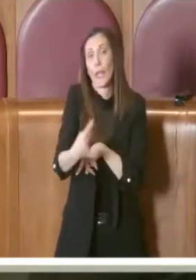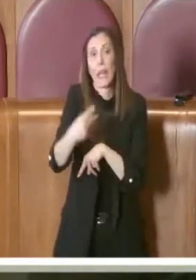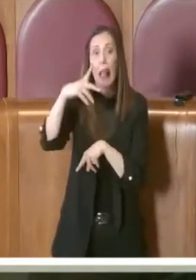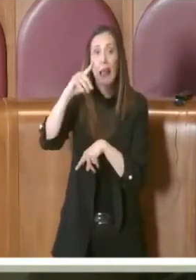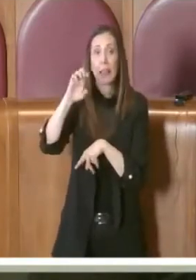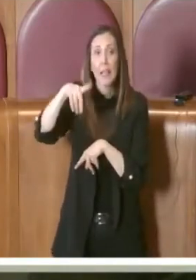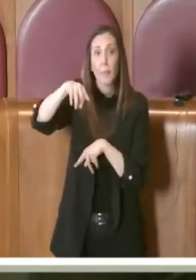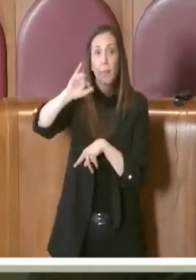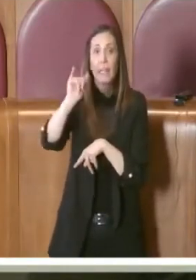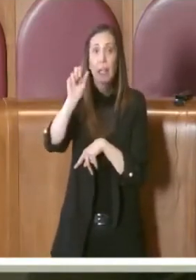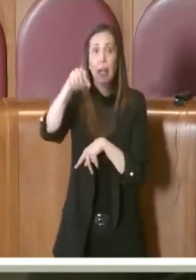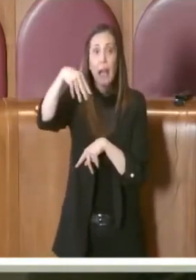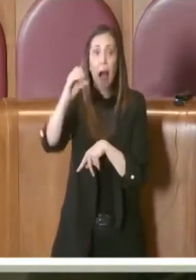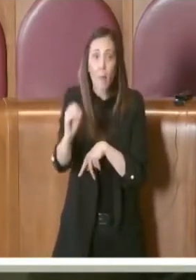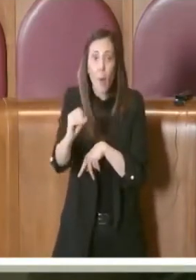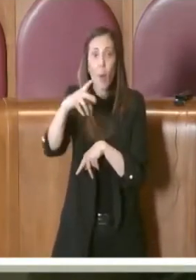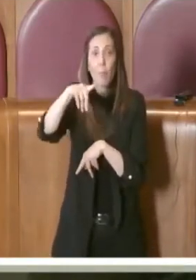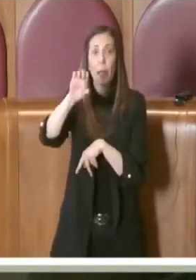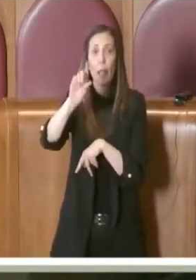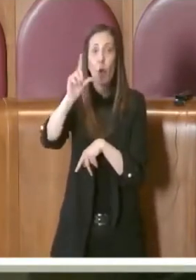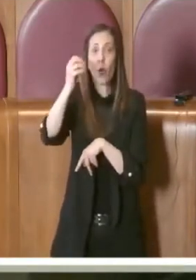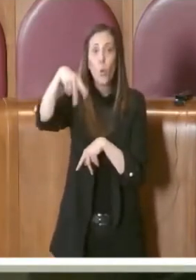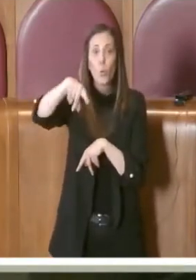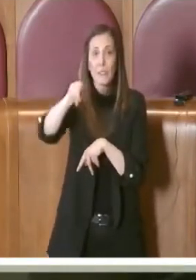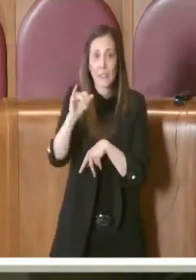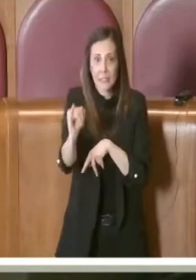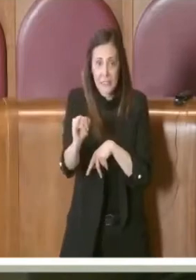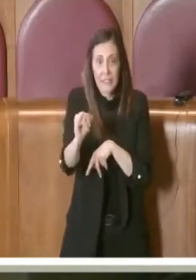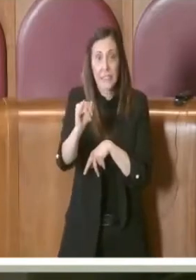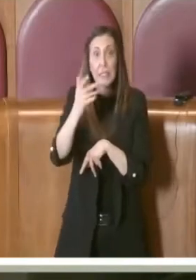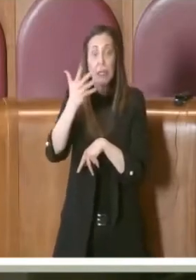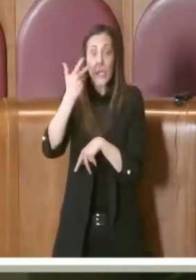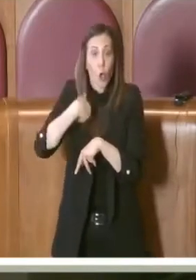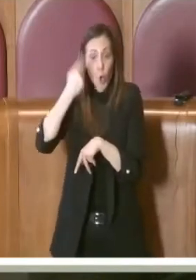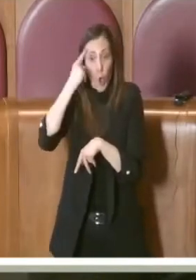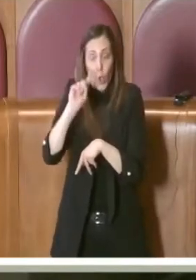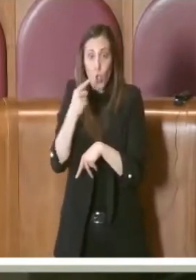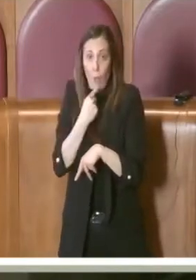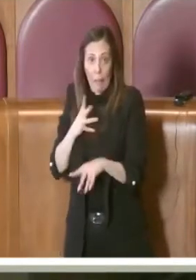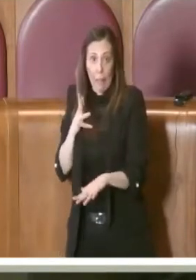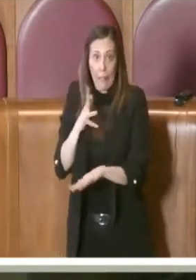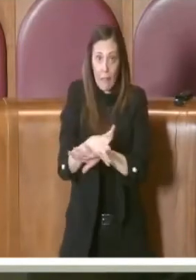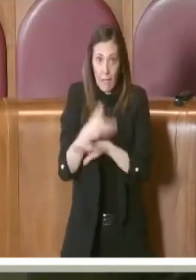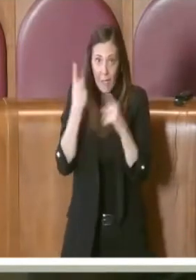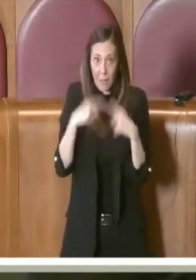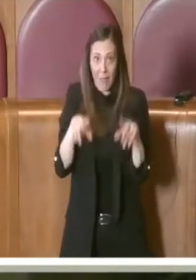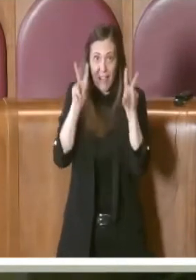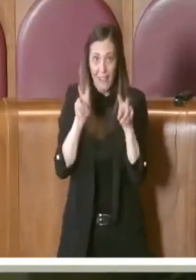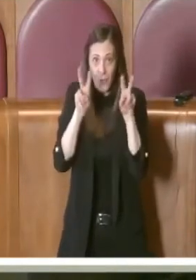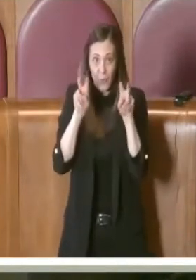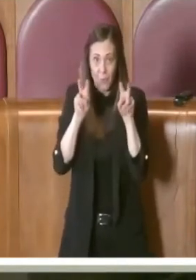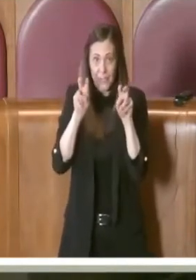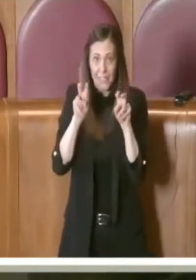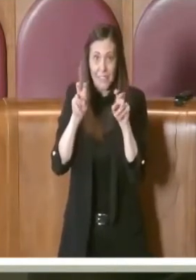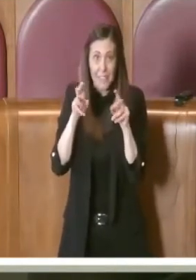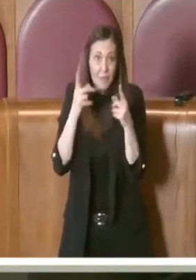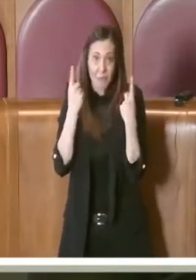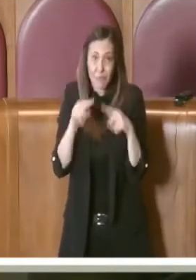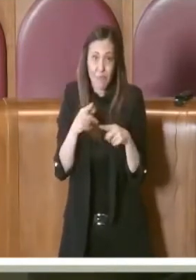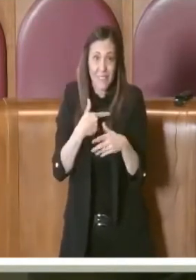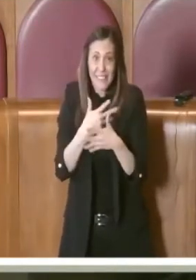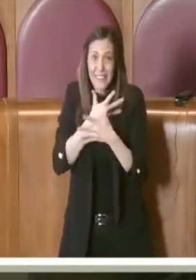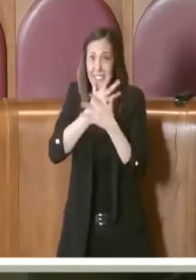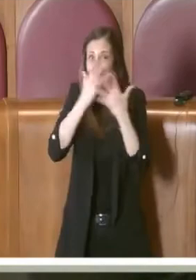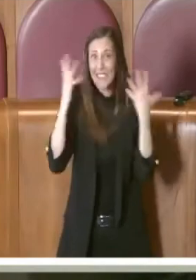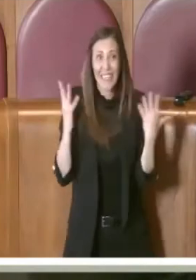altro interperrà su questo argomento. Su questo siamo stati chiari, siamo stati